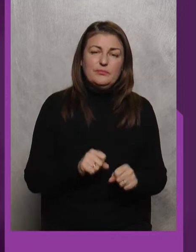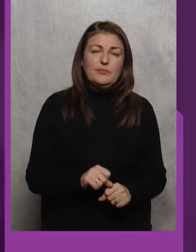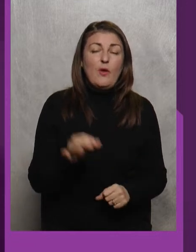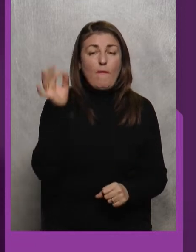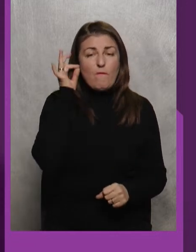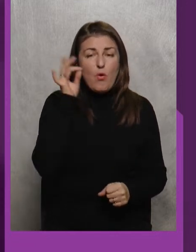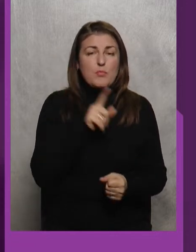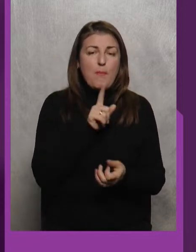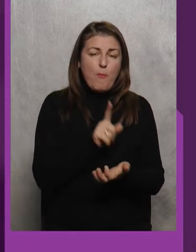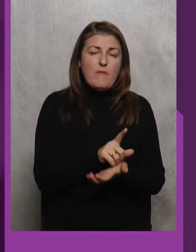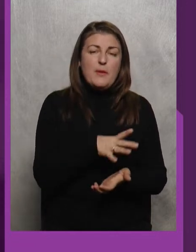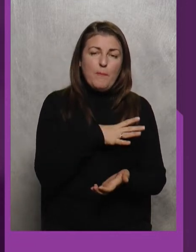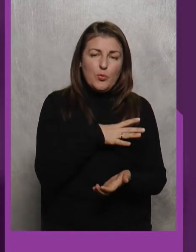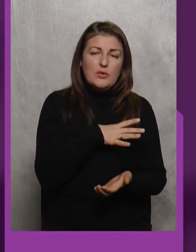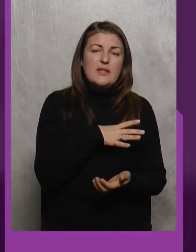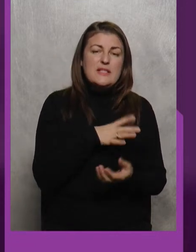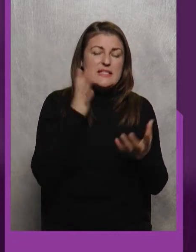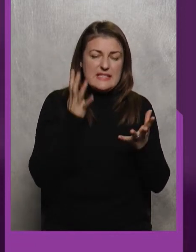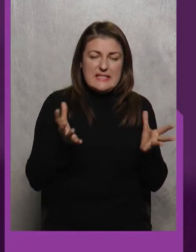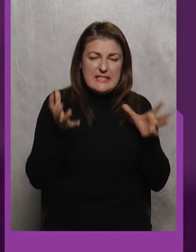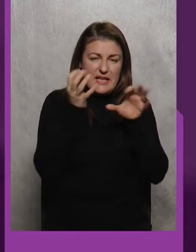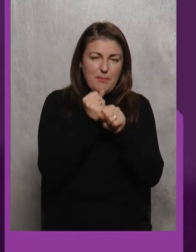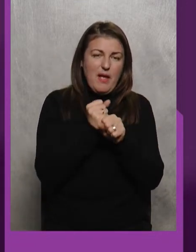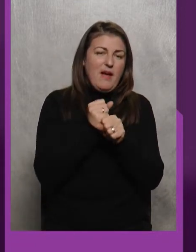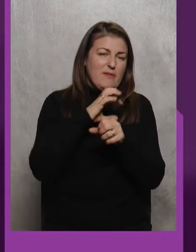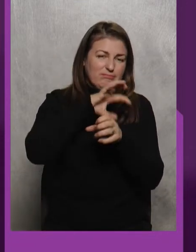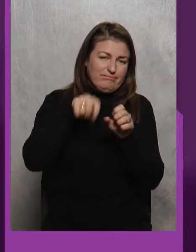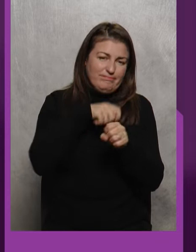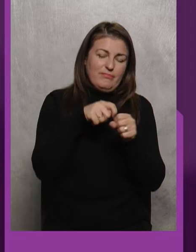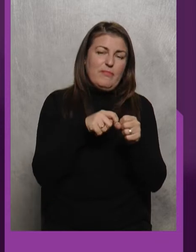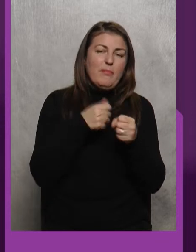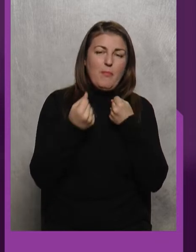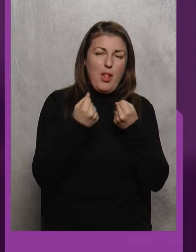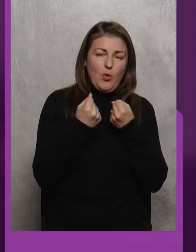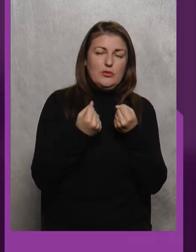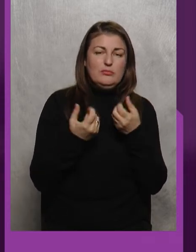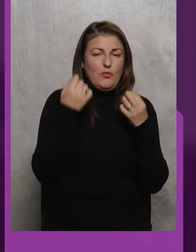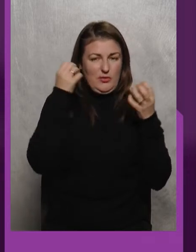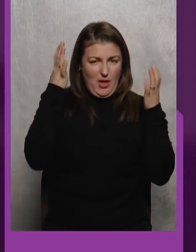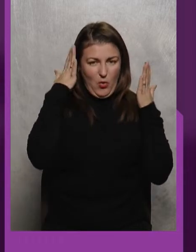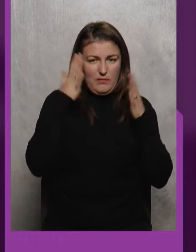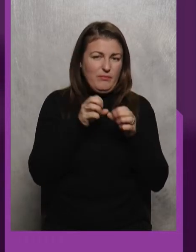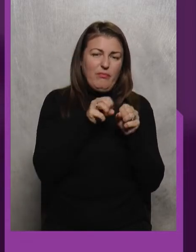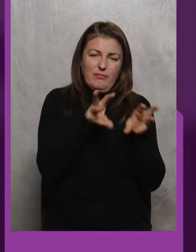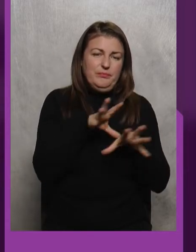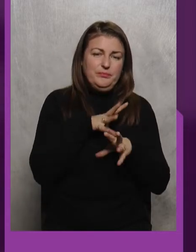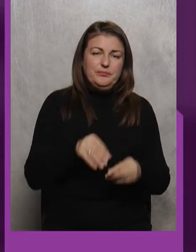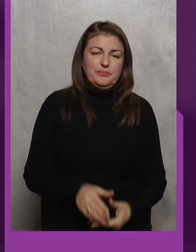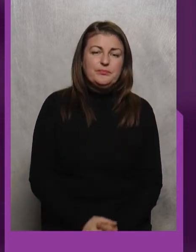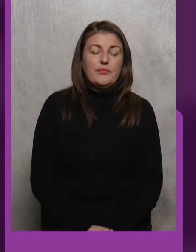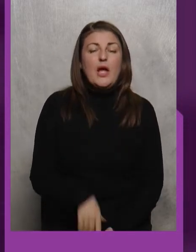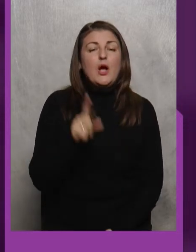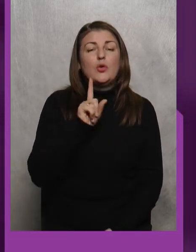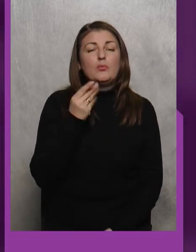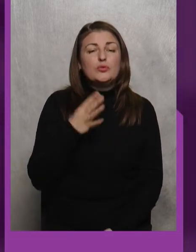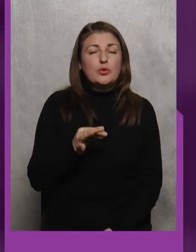Волоси повинні бути Зібраний хвост І плотно Триматися на голові Тому